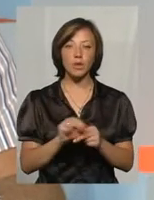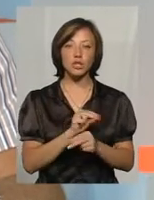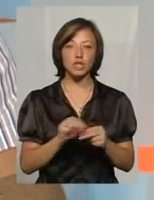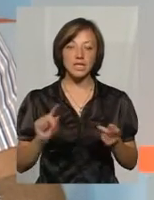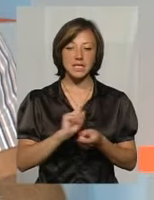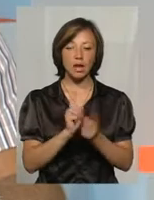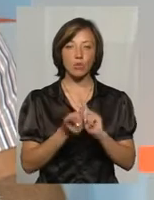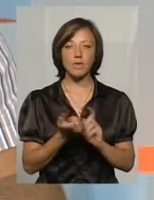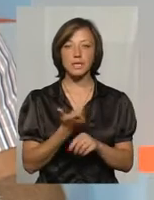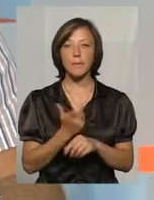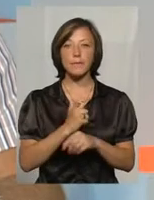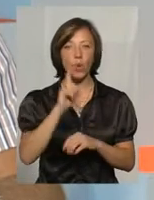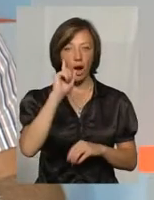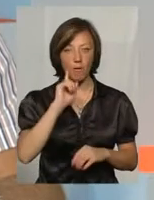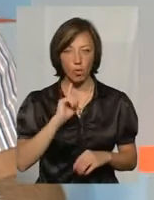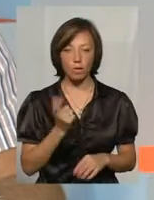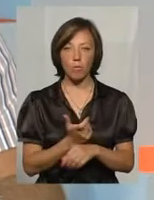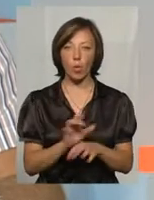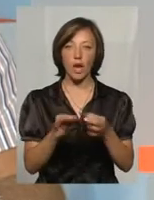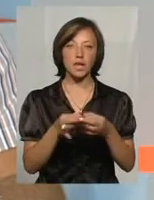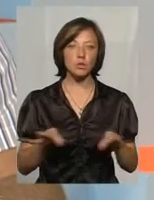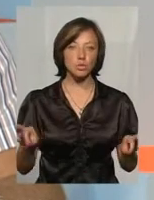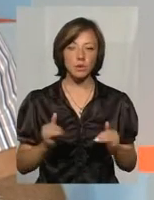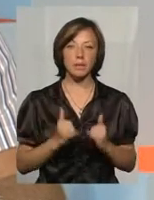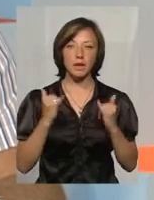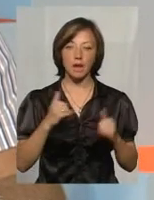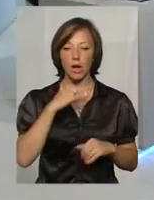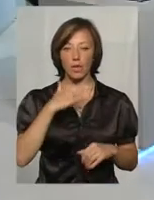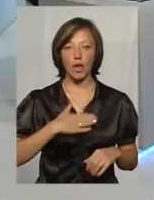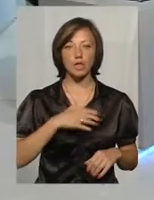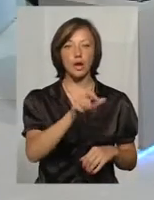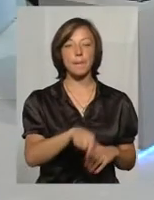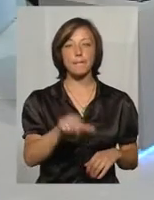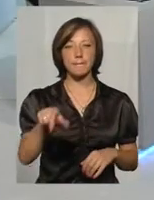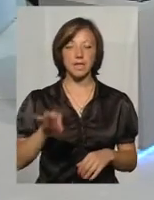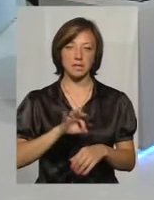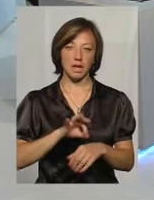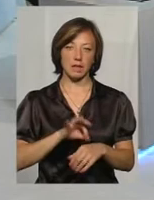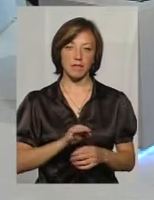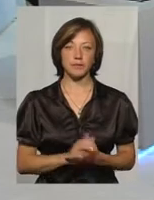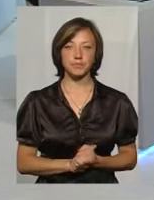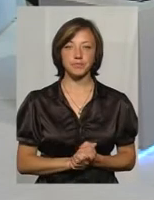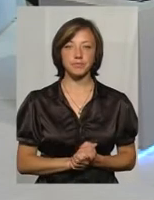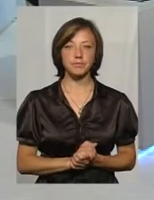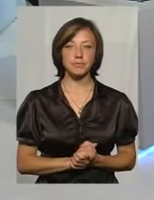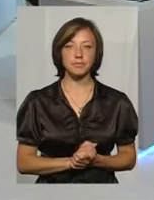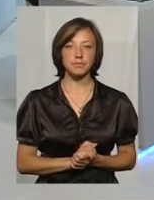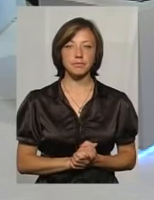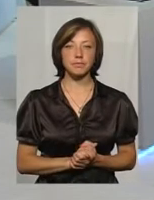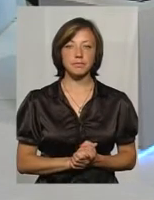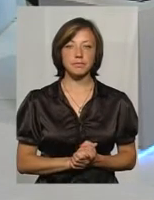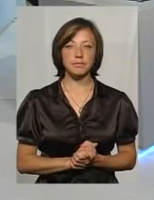більш комфортним і більш доступним для наших пацієнтів. Дякую. Пана Сергій.